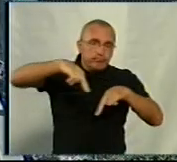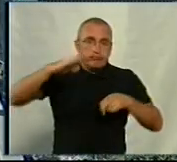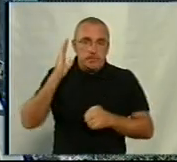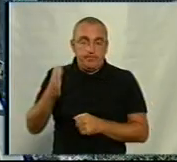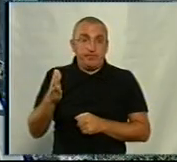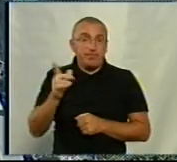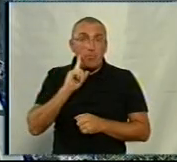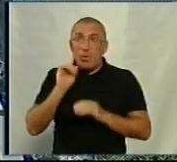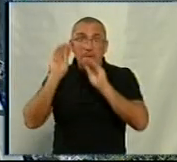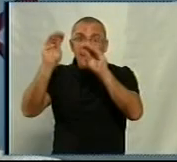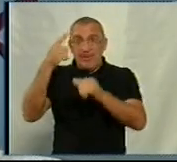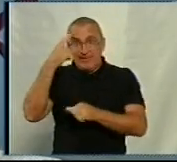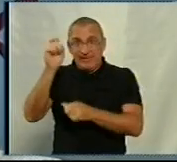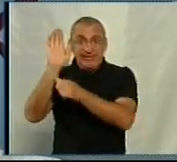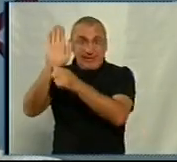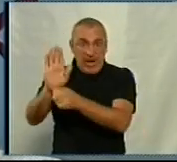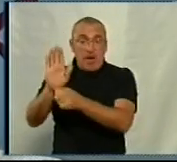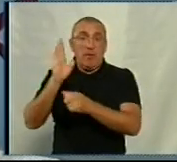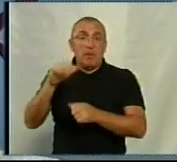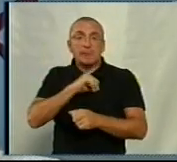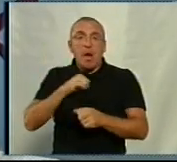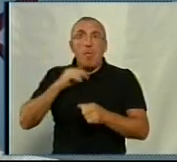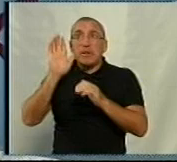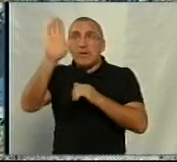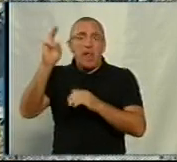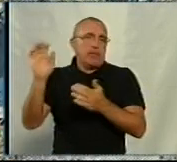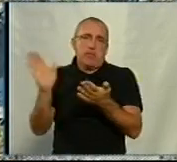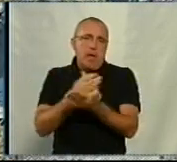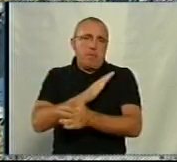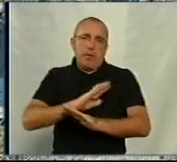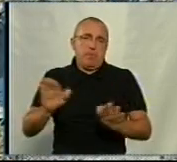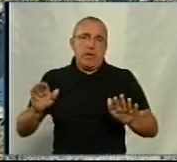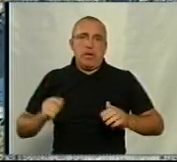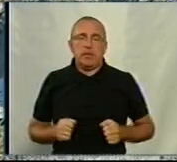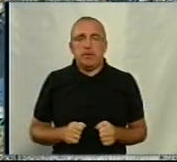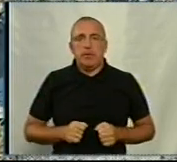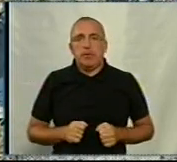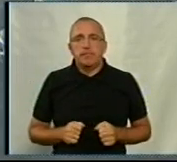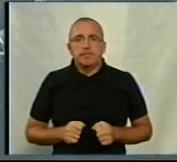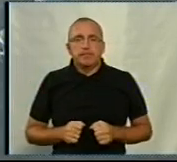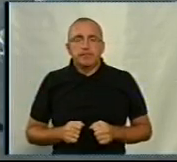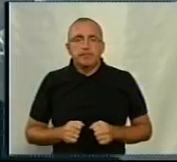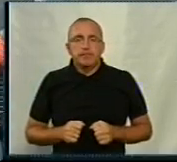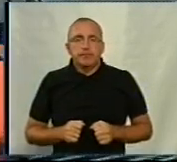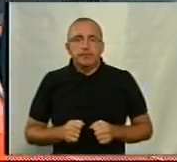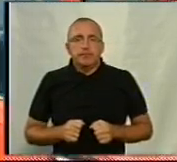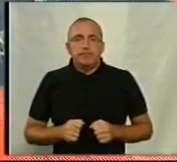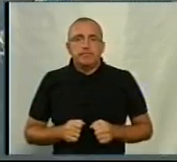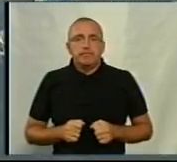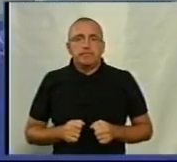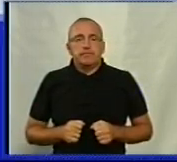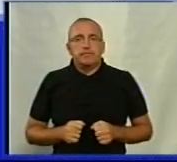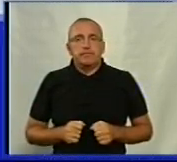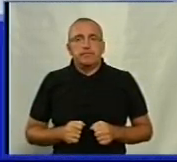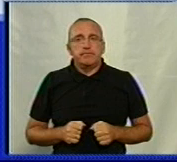Каже, поки не встановлять попереджувальні знаки, саморобні знаки не прибиратимуть. Ольга Проценко, Анатолій Басистий, новини на Суспільному, Кропивницький.